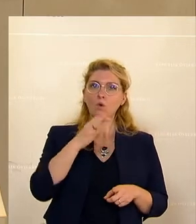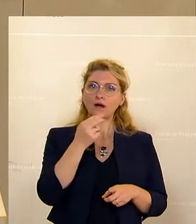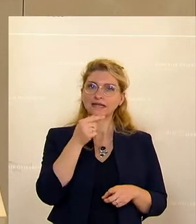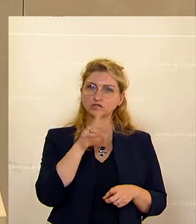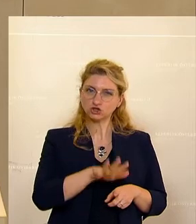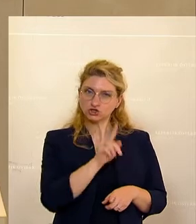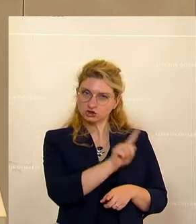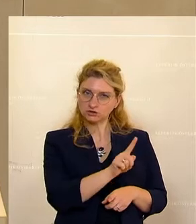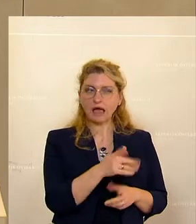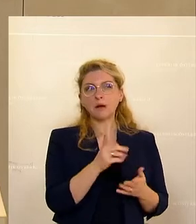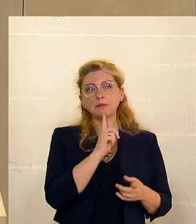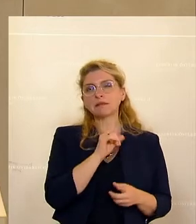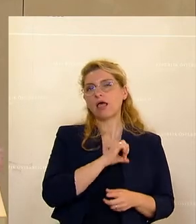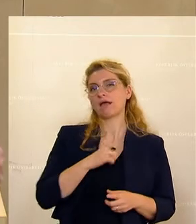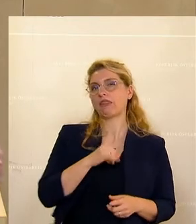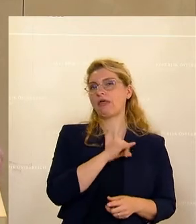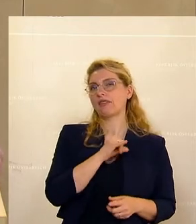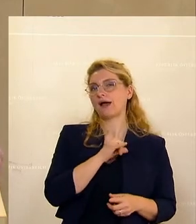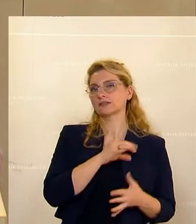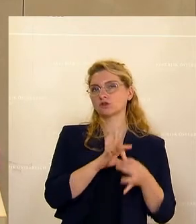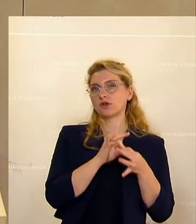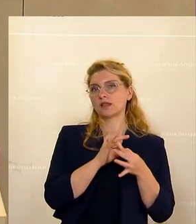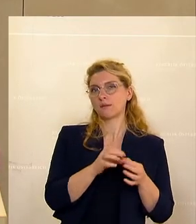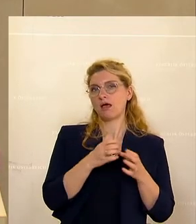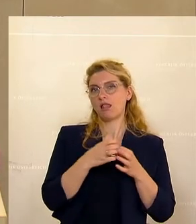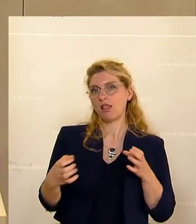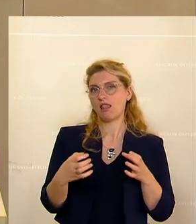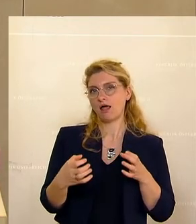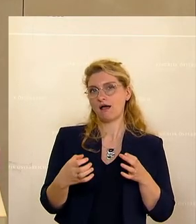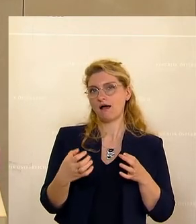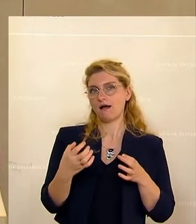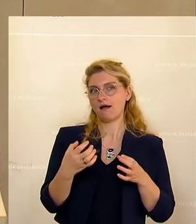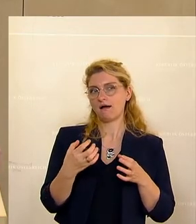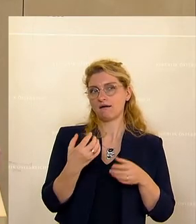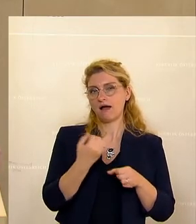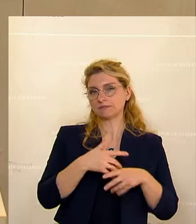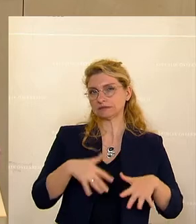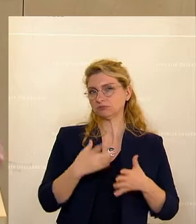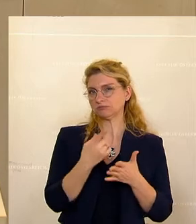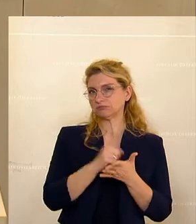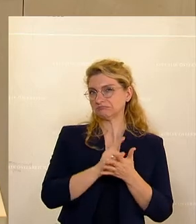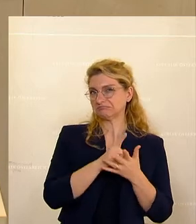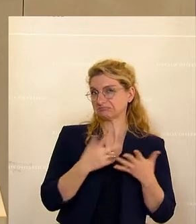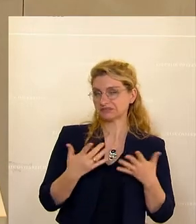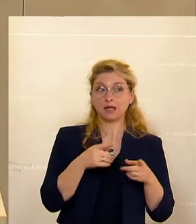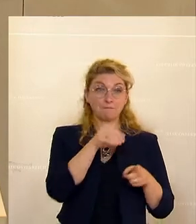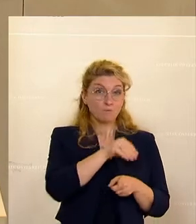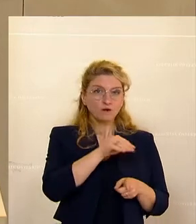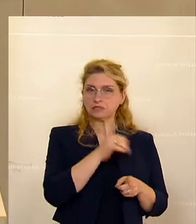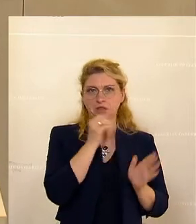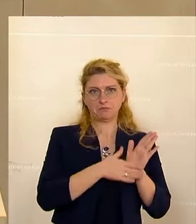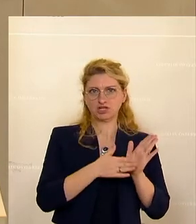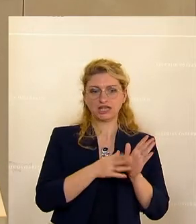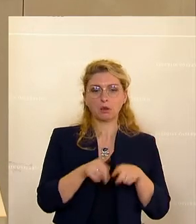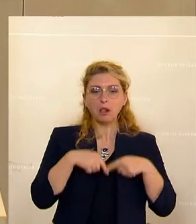langen Zeitversichertenregelung hätten. Bei Kollege Muchitsch hat sich der Verdacht nicht bestätigt und er hat dies auch gleich im Anschluss in einer